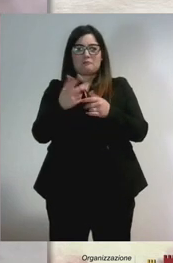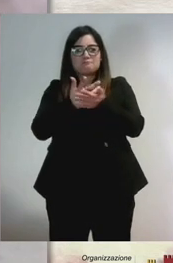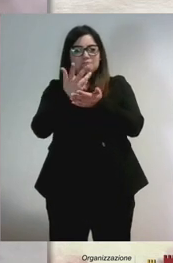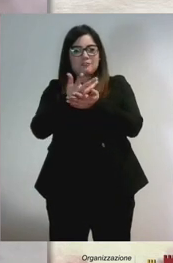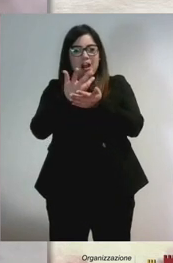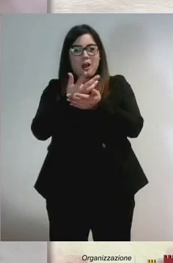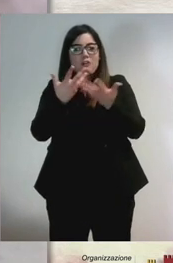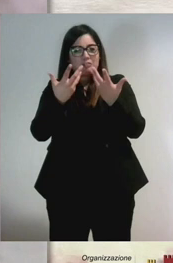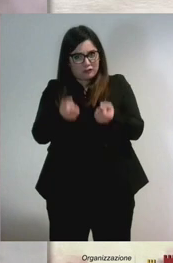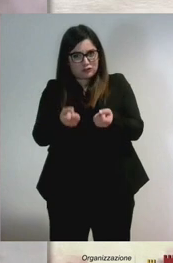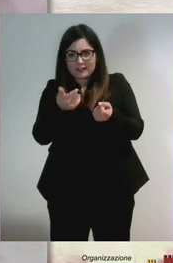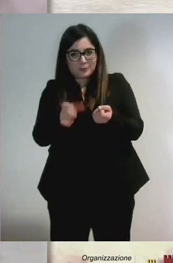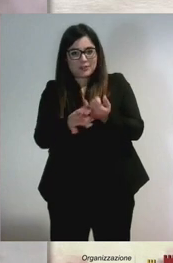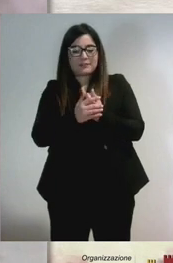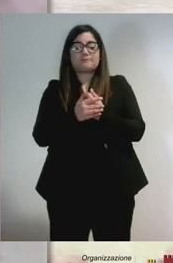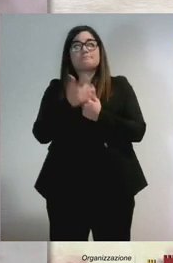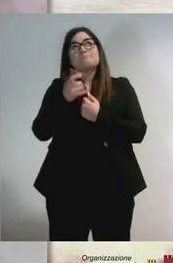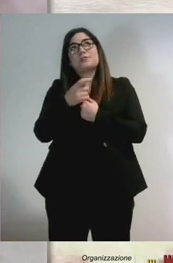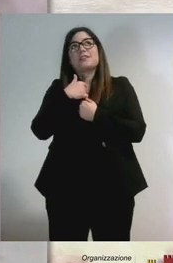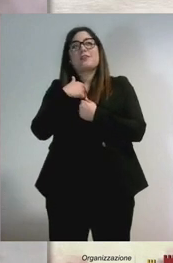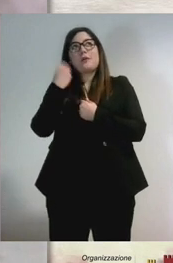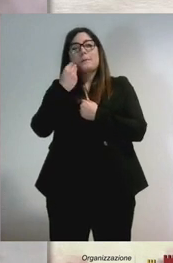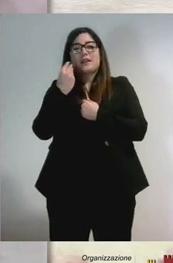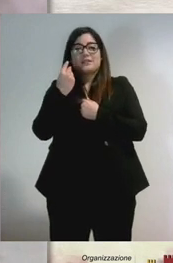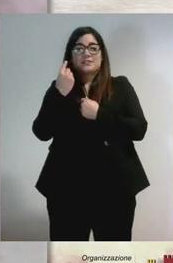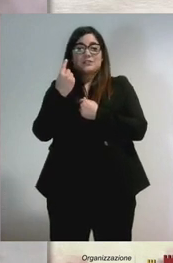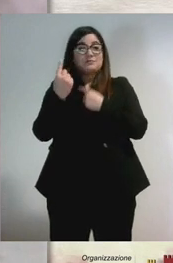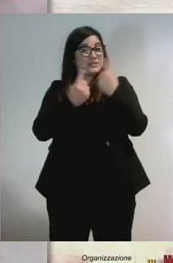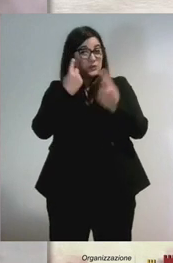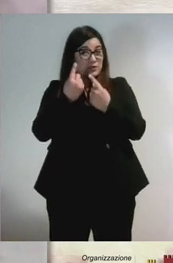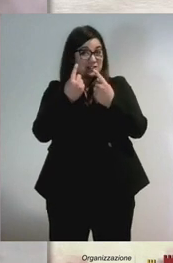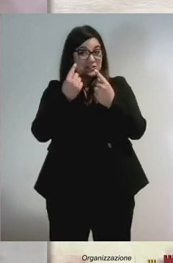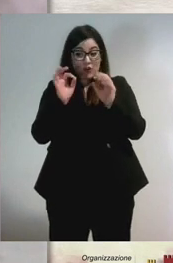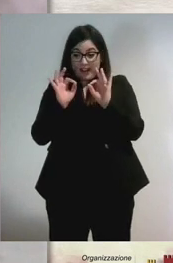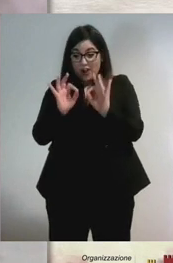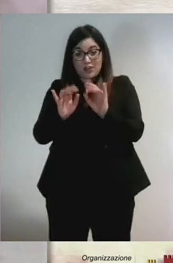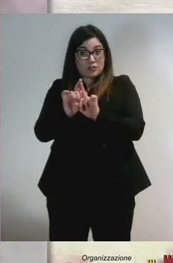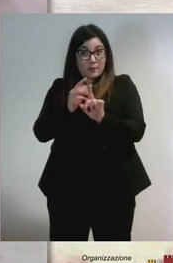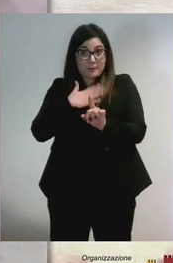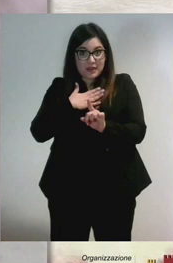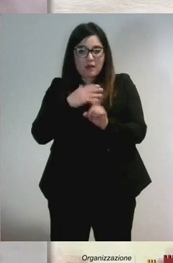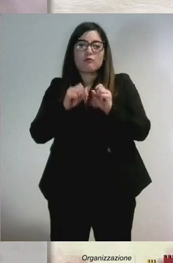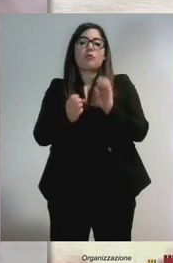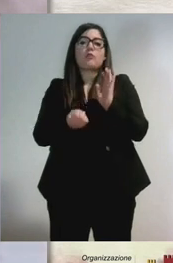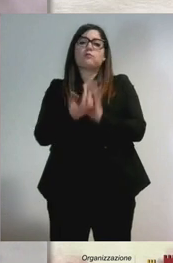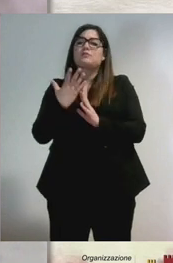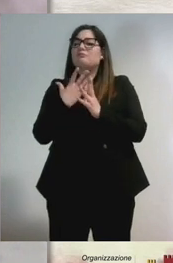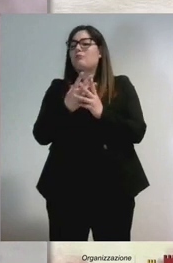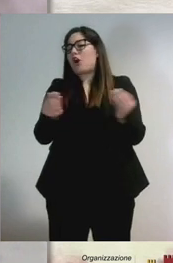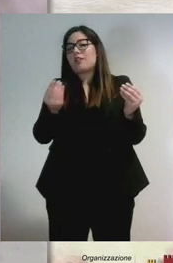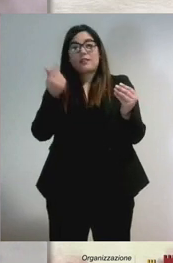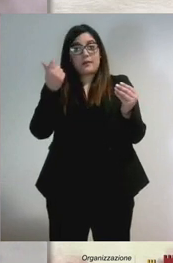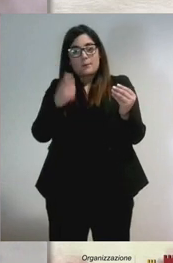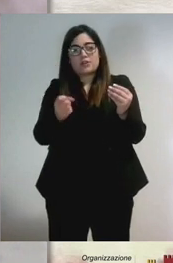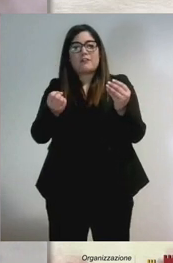Perché io penso che casi del genere in Italia ce ne possano nascere tantissimi. Perché tutto è basato sulla